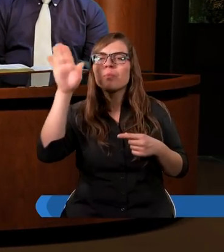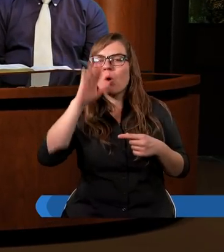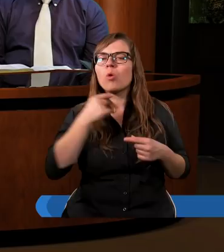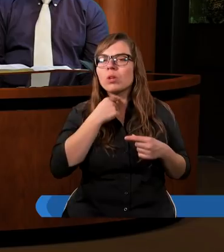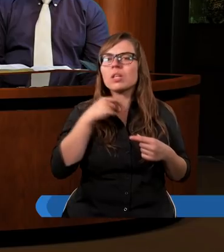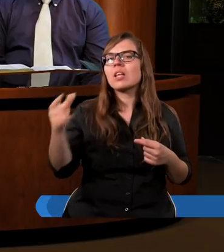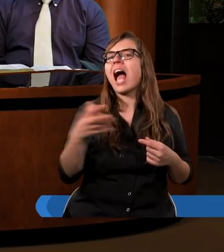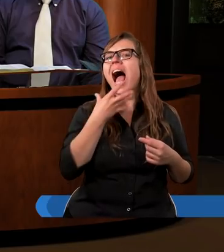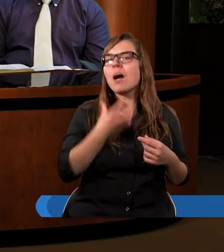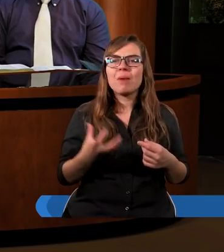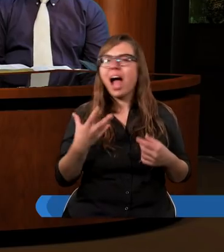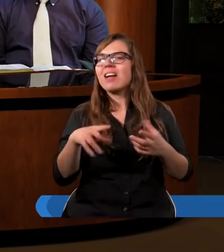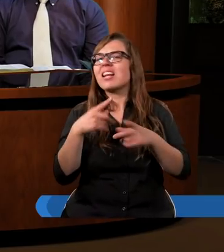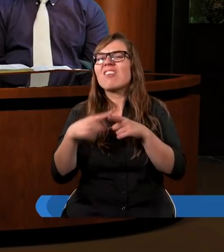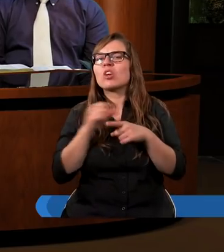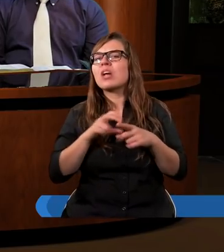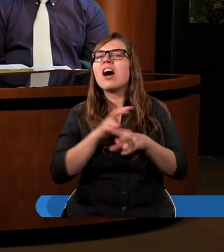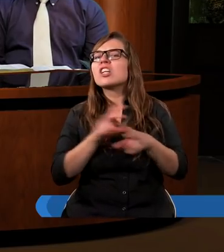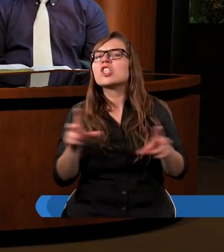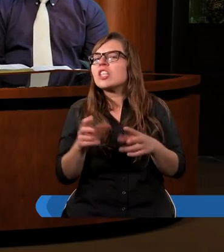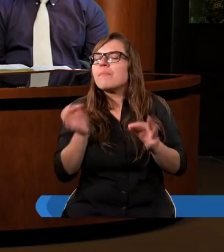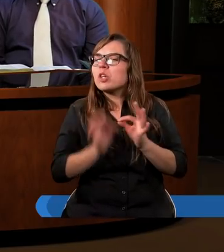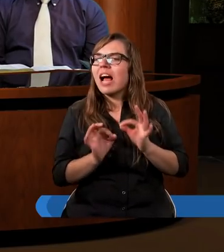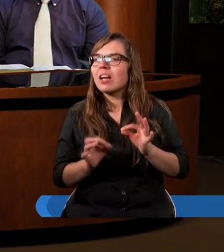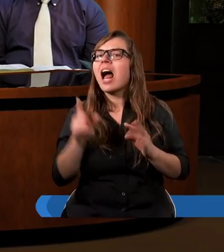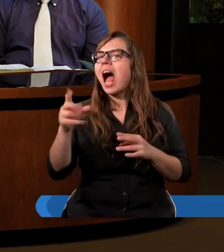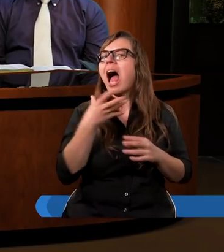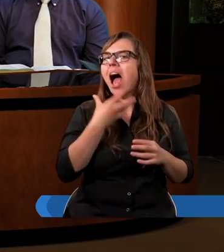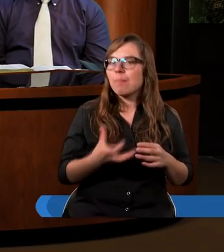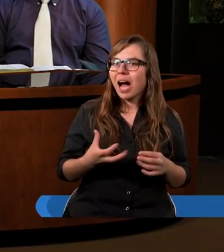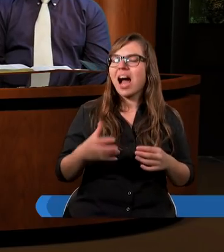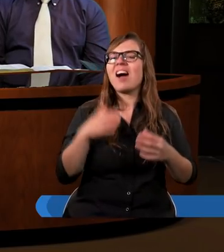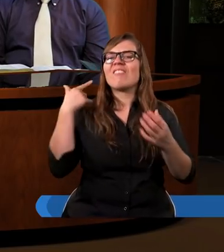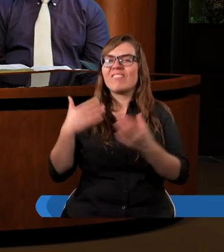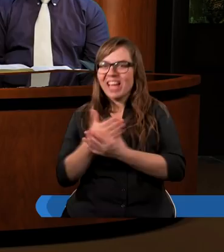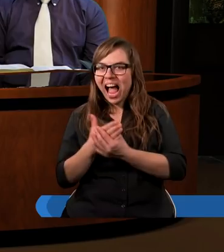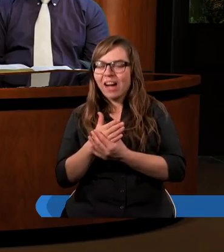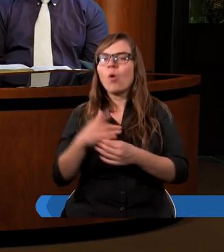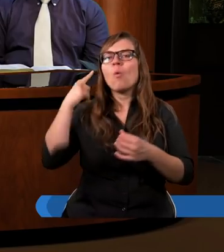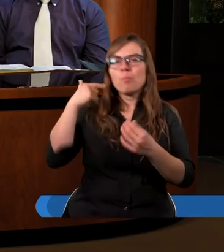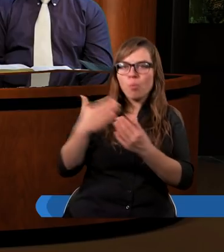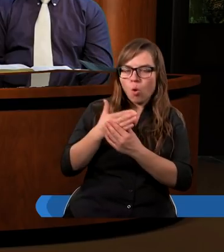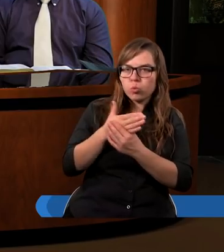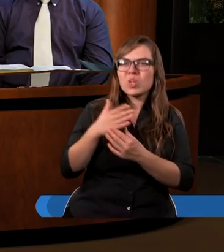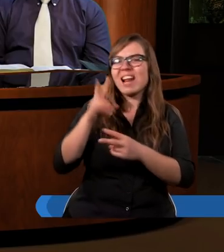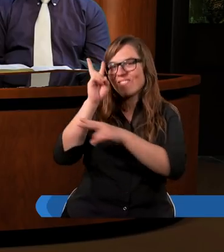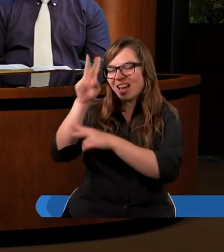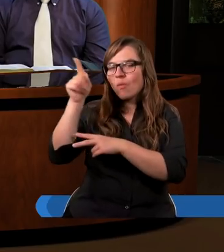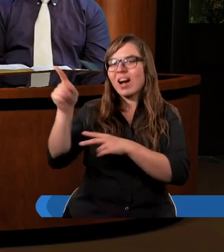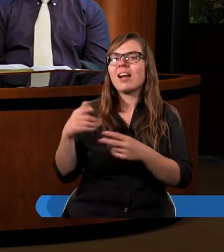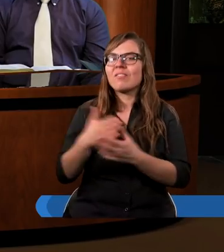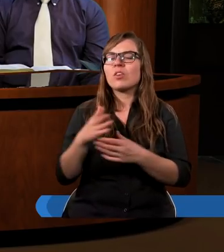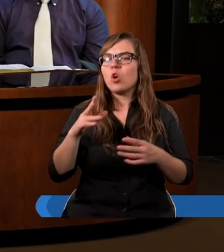nie wyróżniał się niczym szczególnym, ale wyróżniał się przede wszystkim wiarą, posłuszeństwem, zaufaniem.